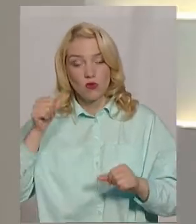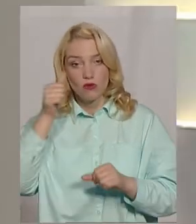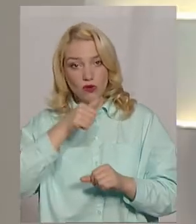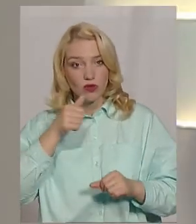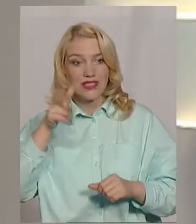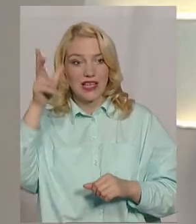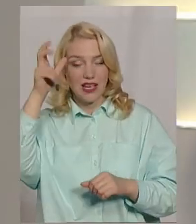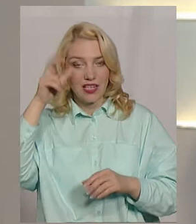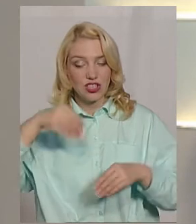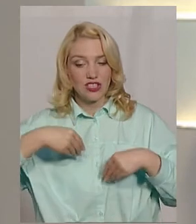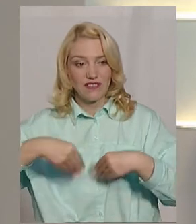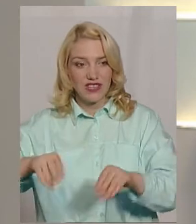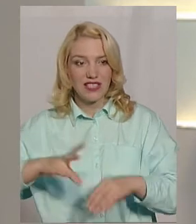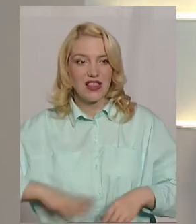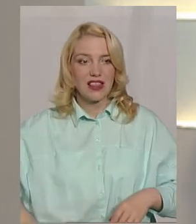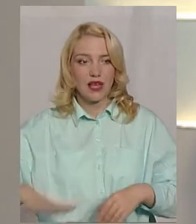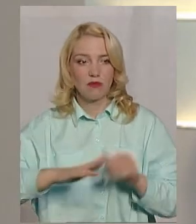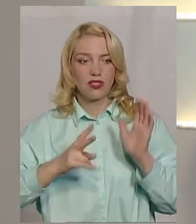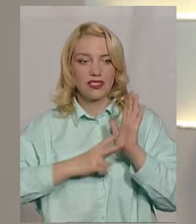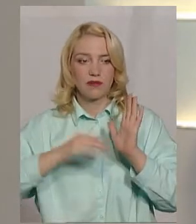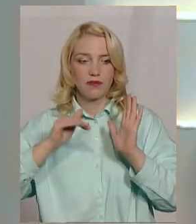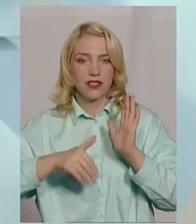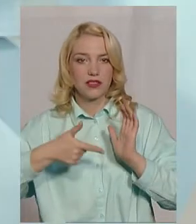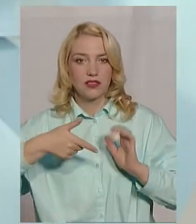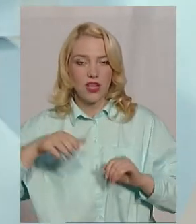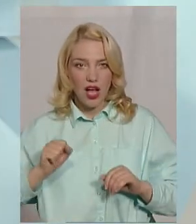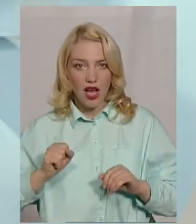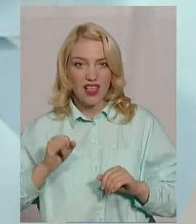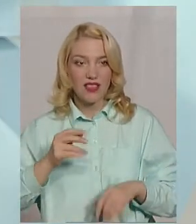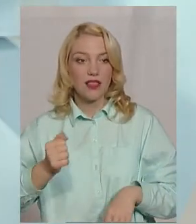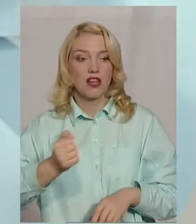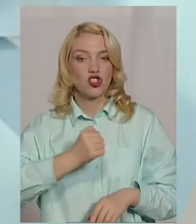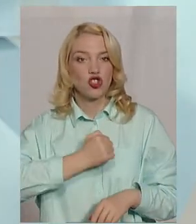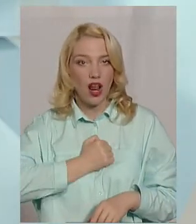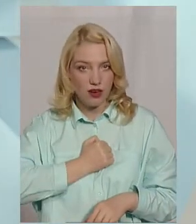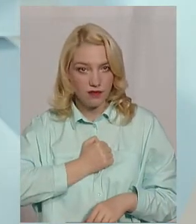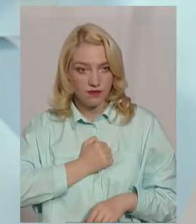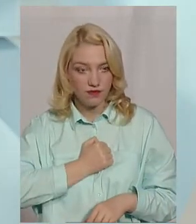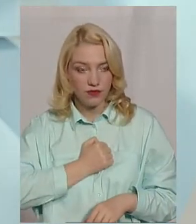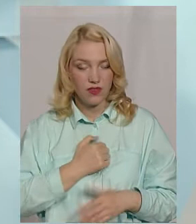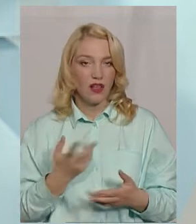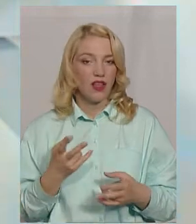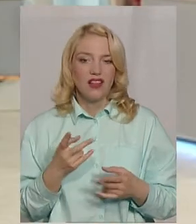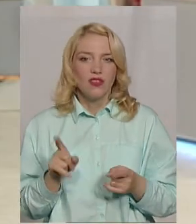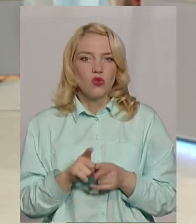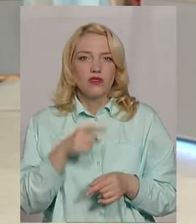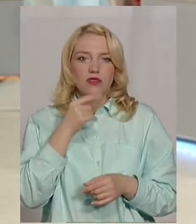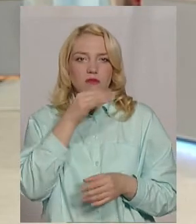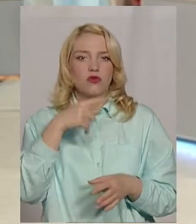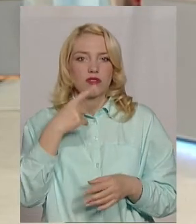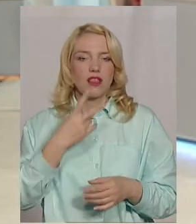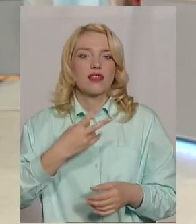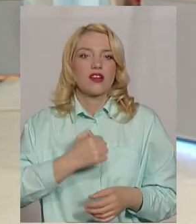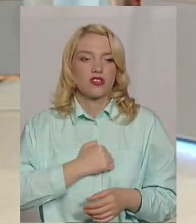гречка висіє на площі всього 7 тисяч гектарів. І, на жаль, ну не те, що на жаль, це не можу